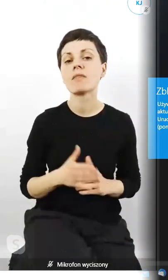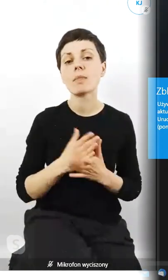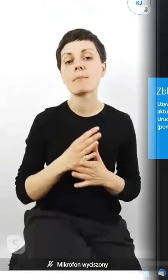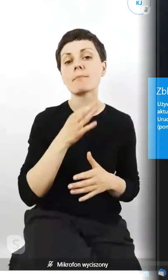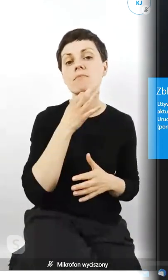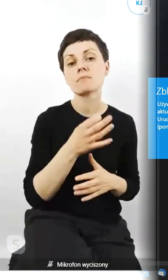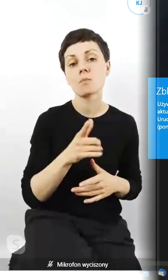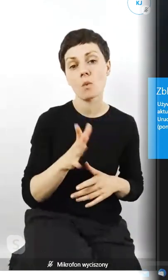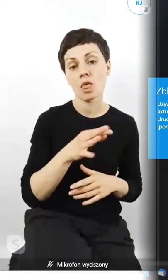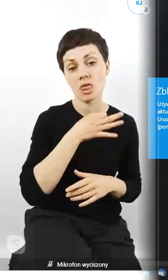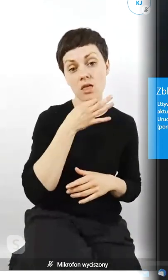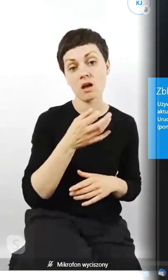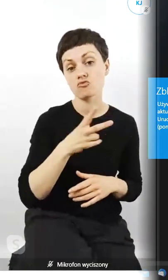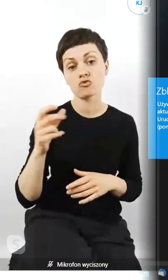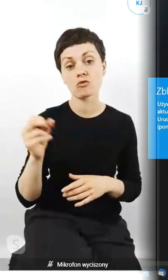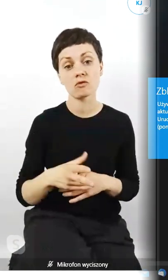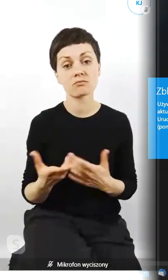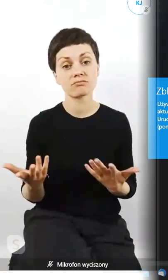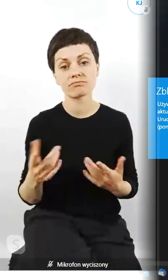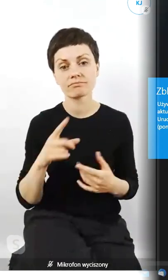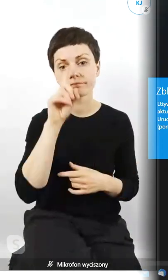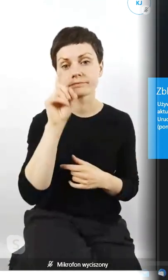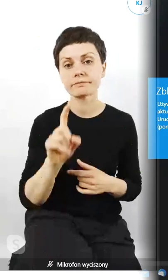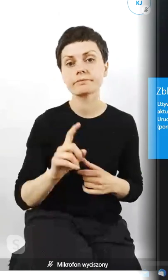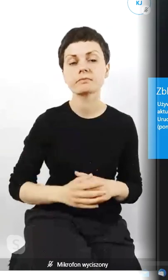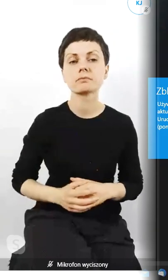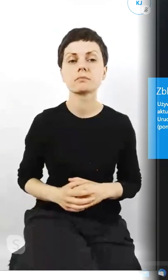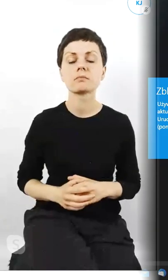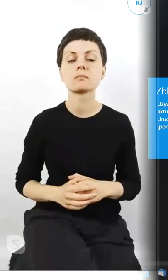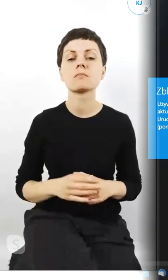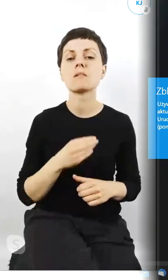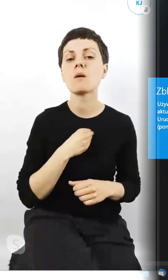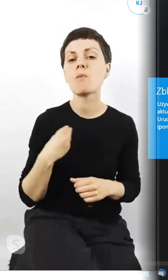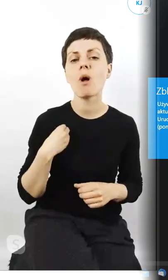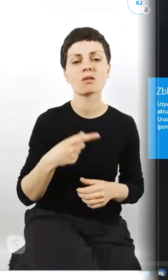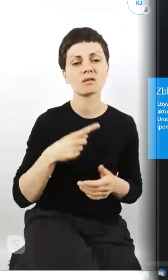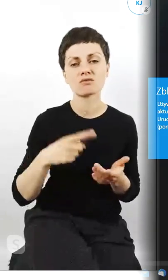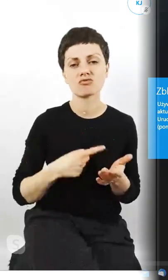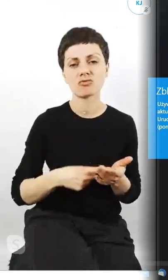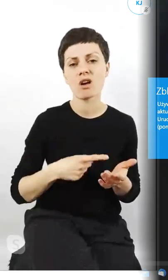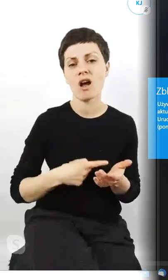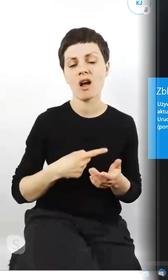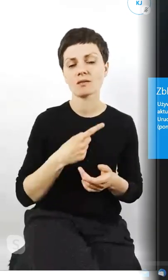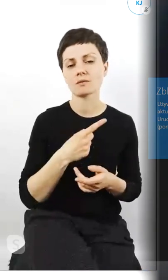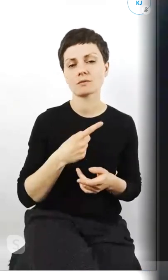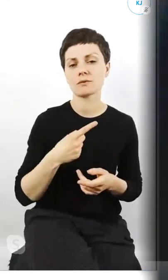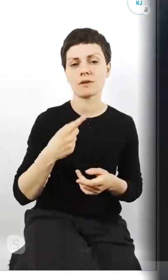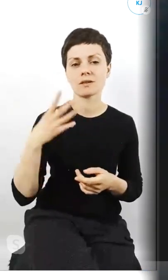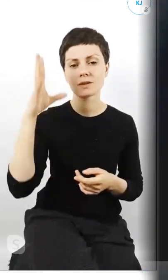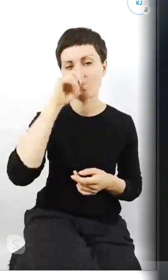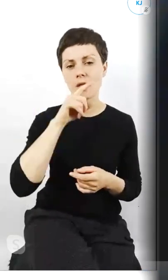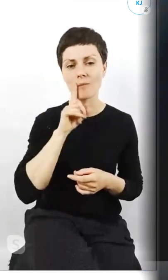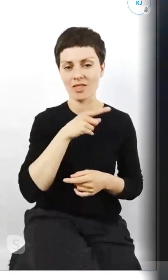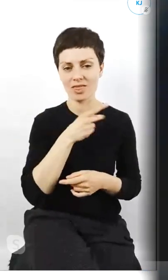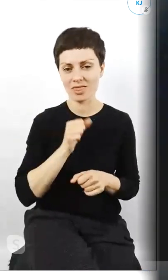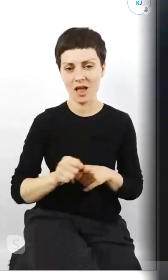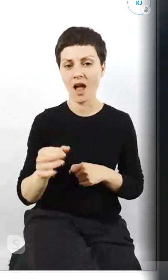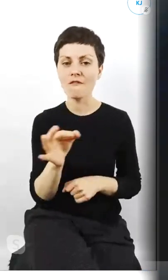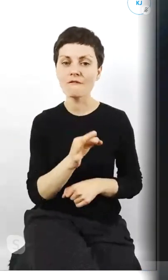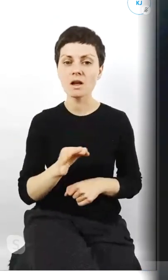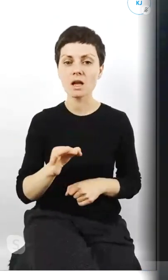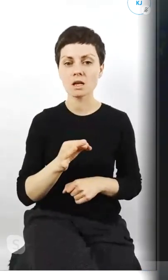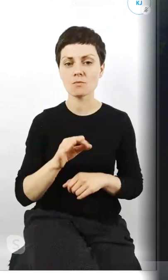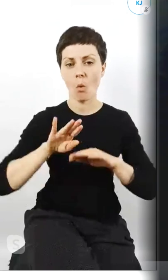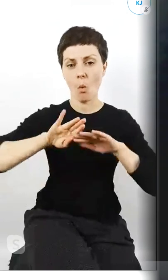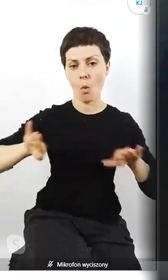na lepsze czy na gorsze i Polska często zapomina że nie jest wyspą oddzieloną od innych państw tylko żyjemy